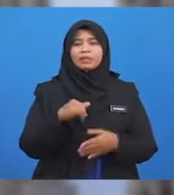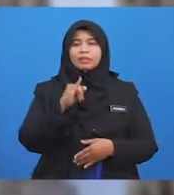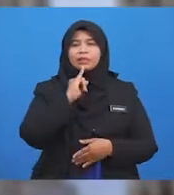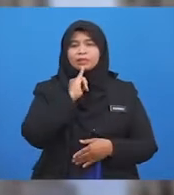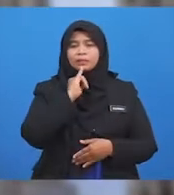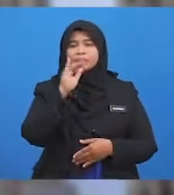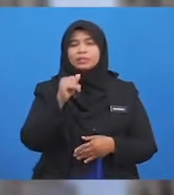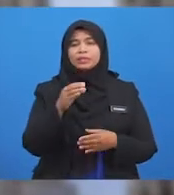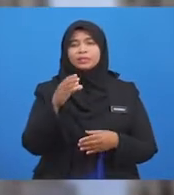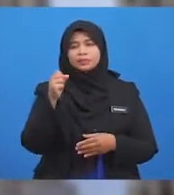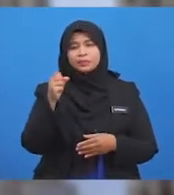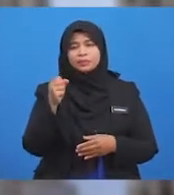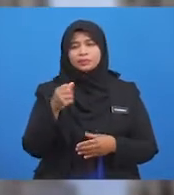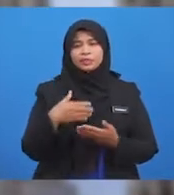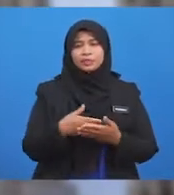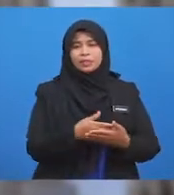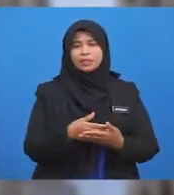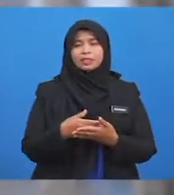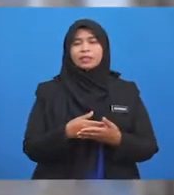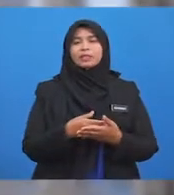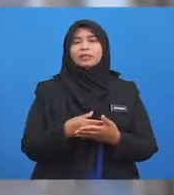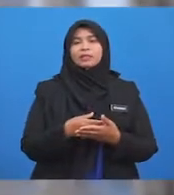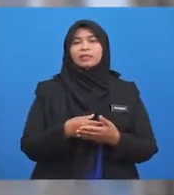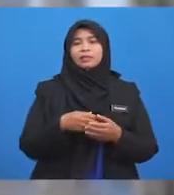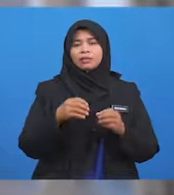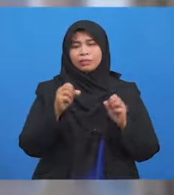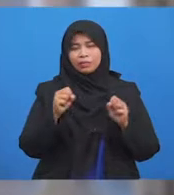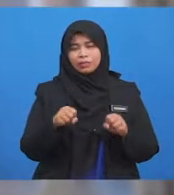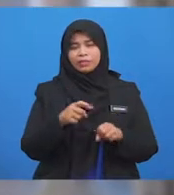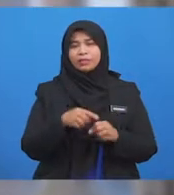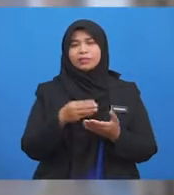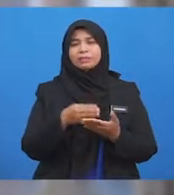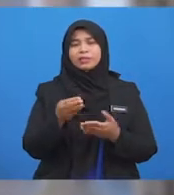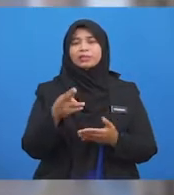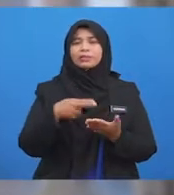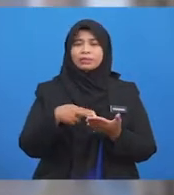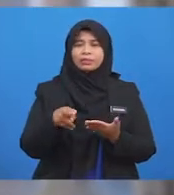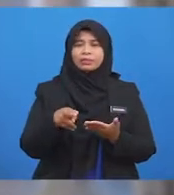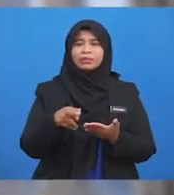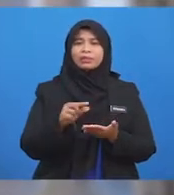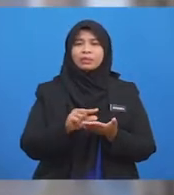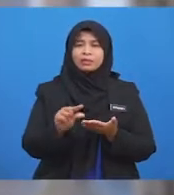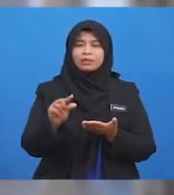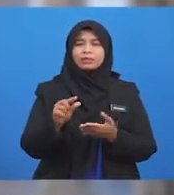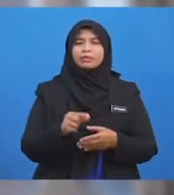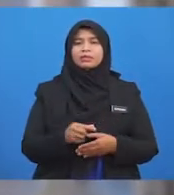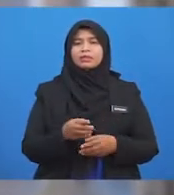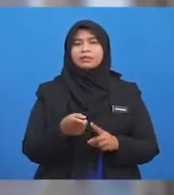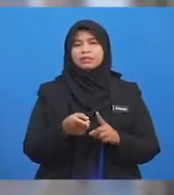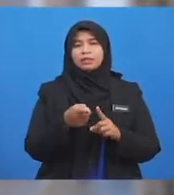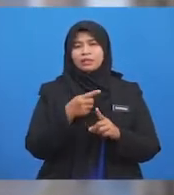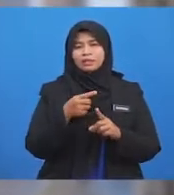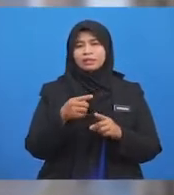yang menyusukan anak Sendiri pun Wajar diberi upah Lagikan pula Dalam hal-hal yang lain